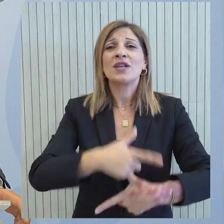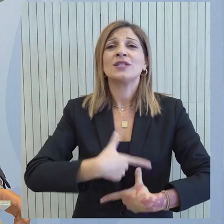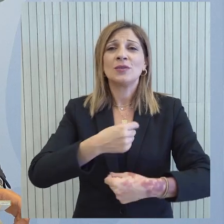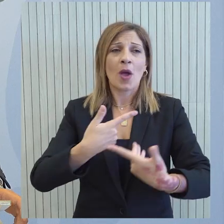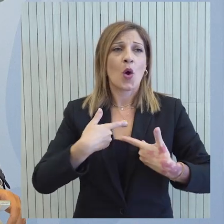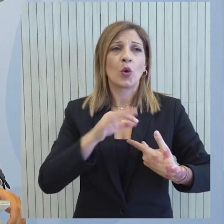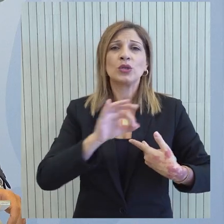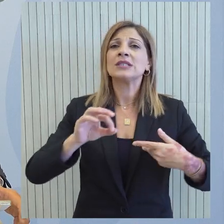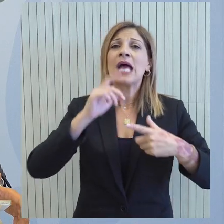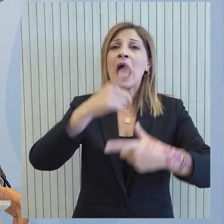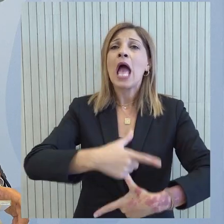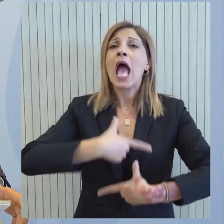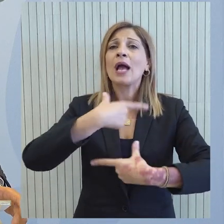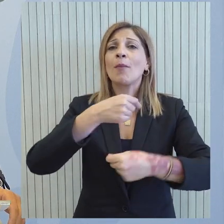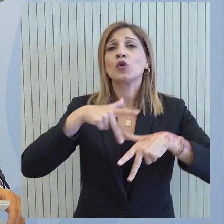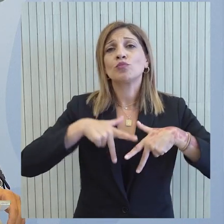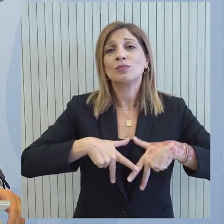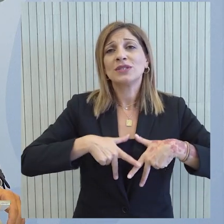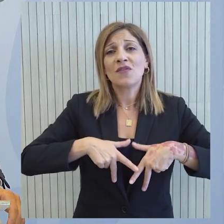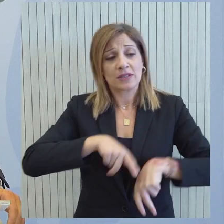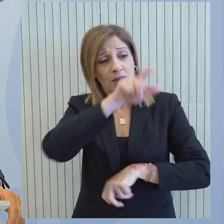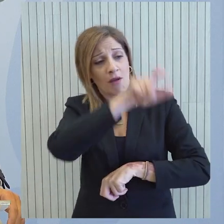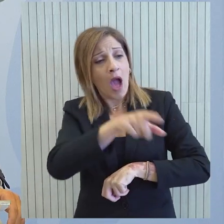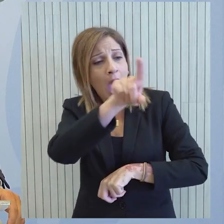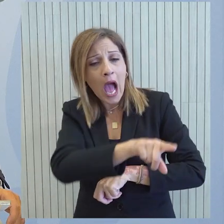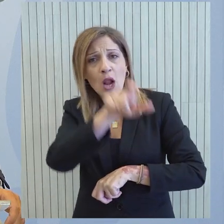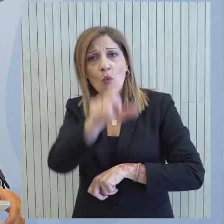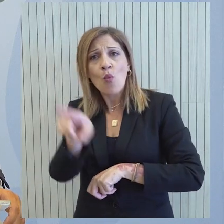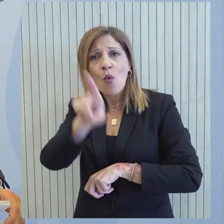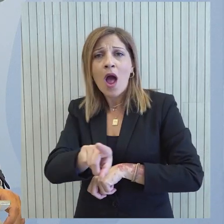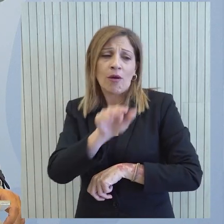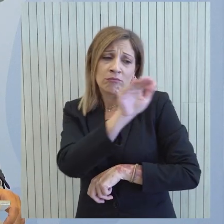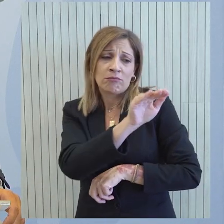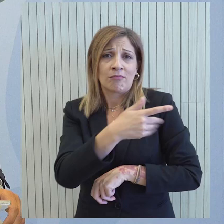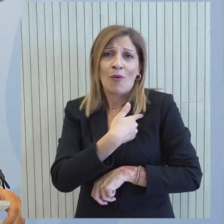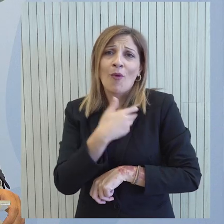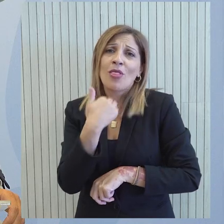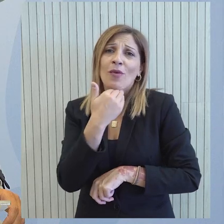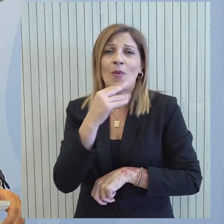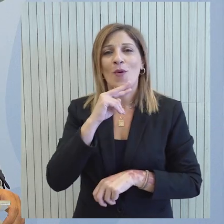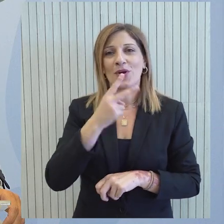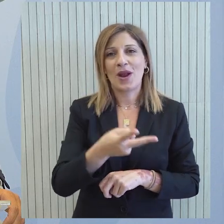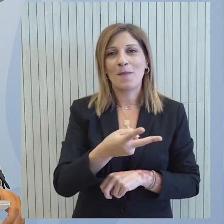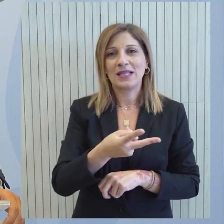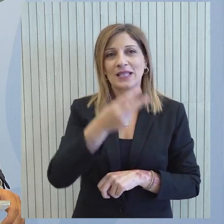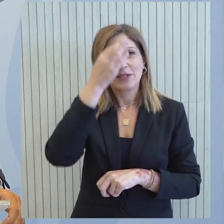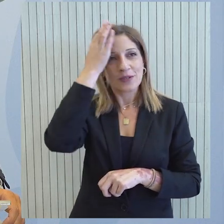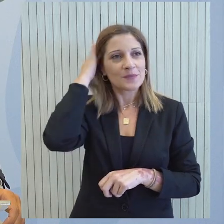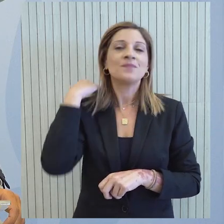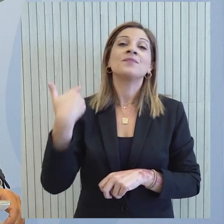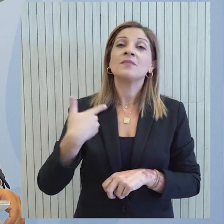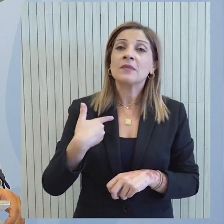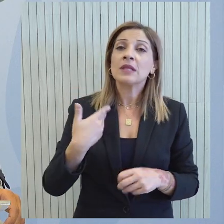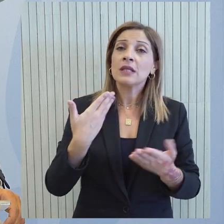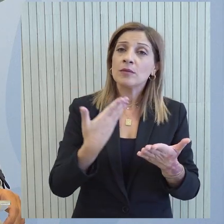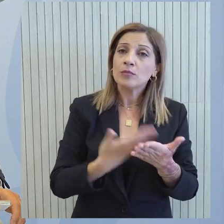εμείς εδώ ως κυβέρνηση εγώ ως εκπρόσωπος της κυβέρνησης αυτό το οποίο έχω να σας διαβεβαιώσω και αυτό το